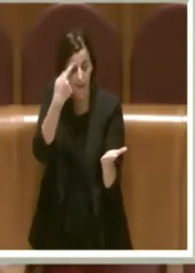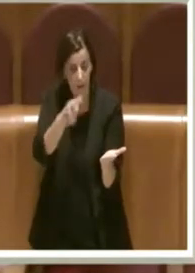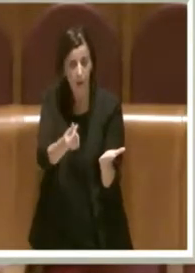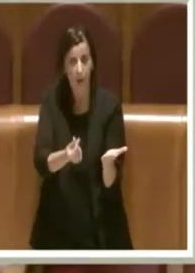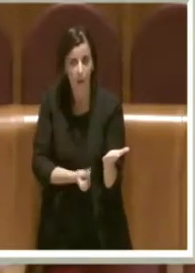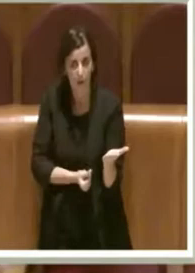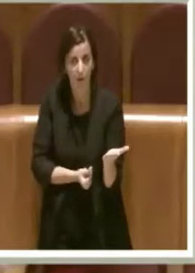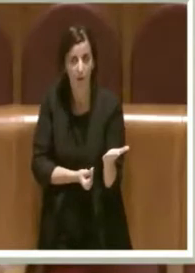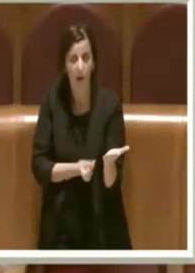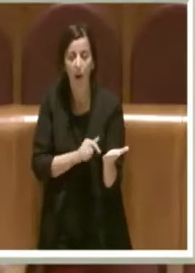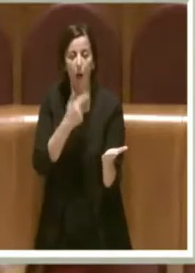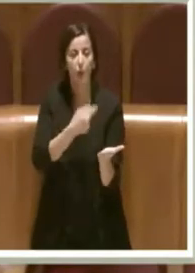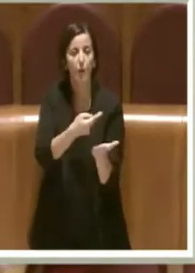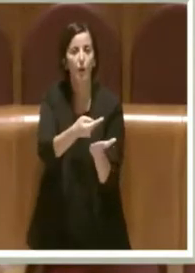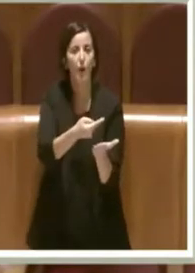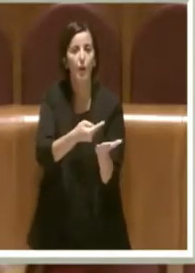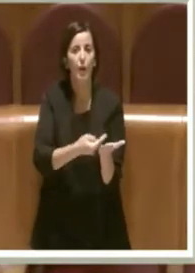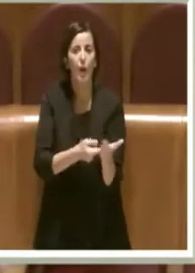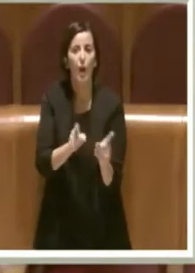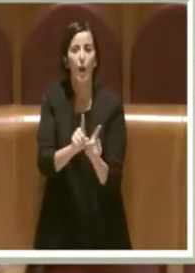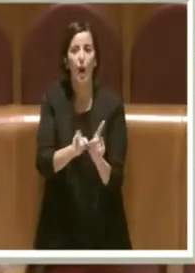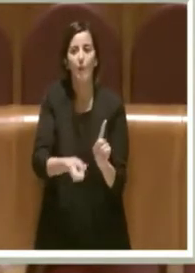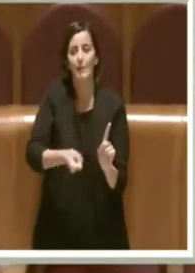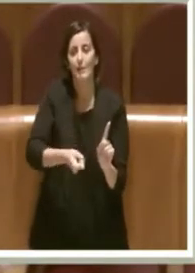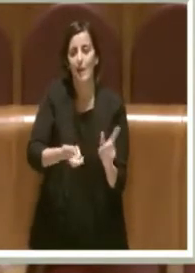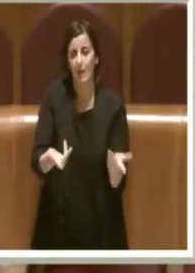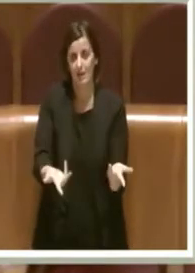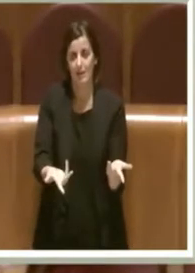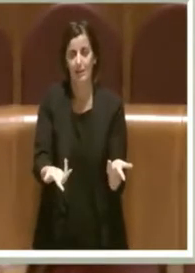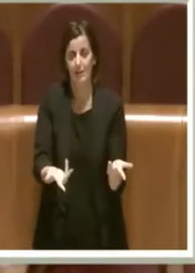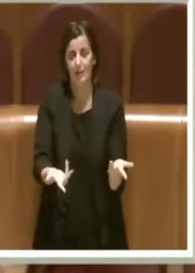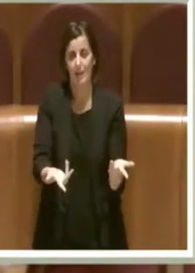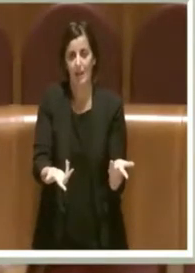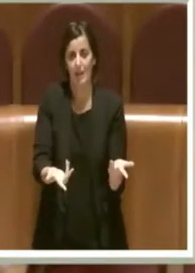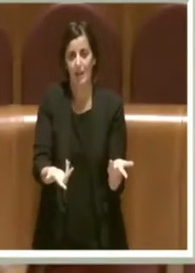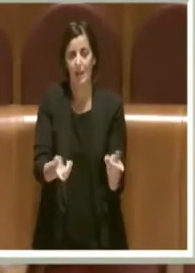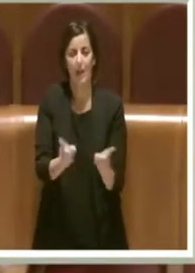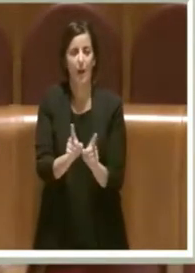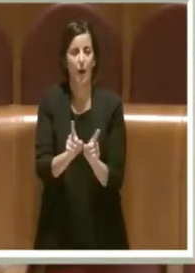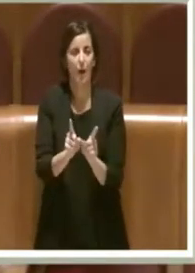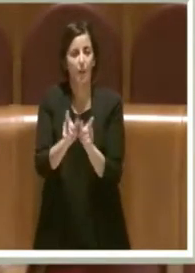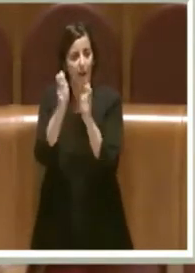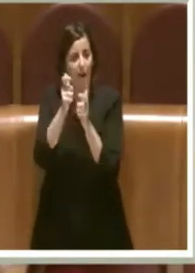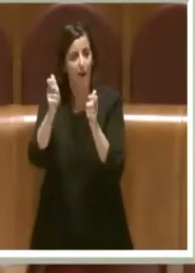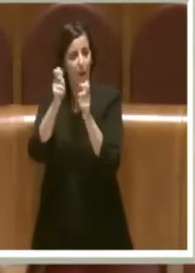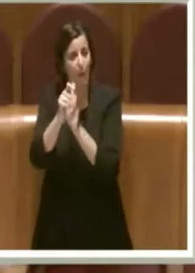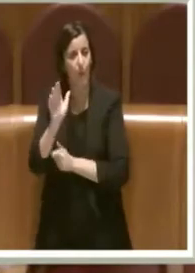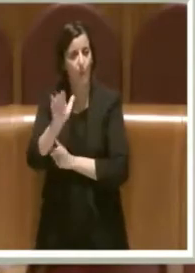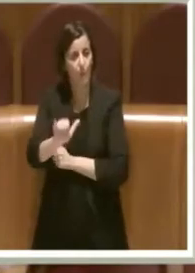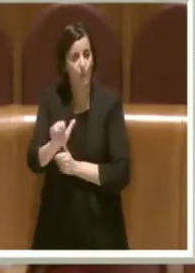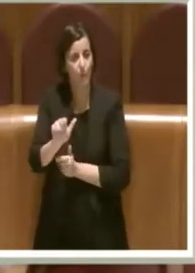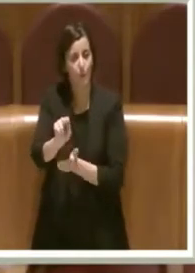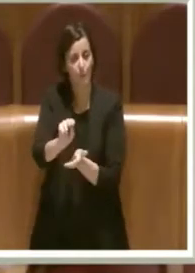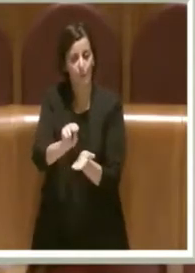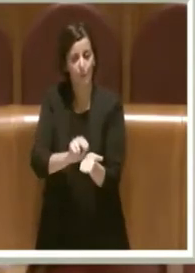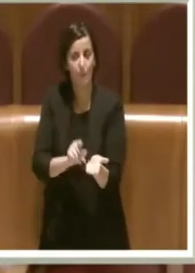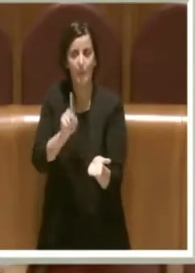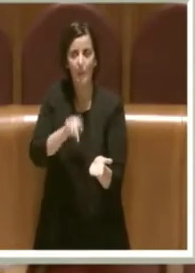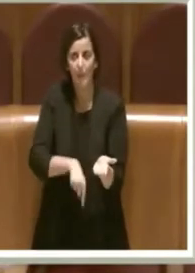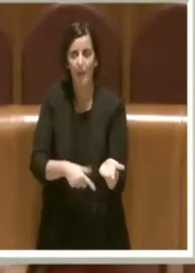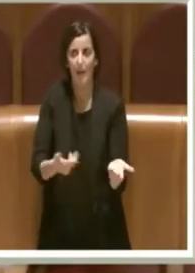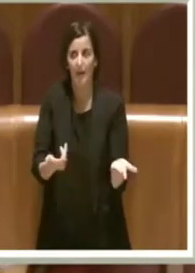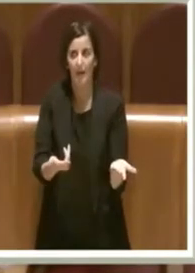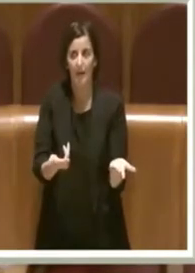la listarella della spesa che il cuoco fa ogni giorno per alimentare